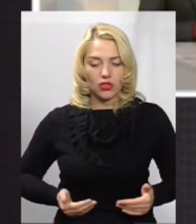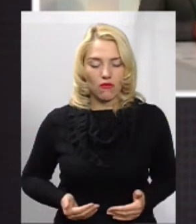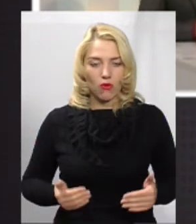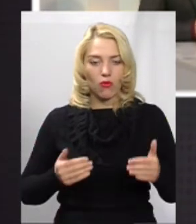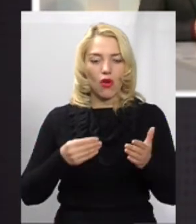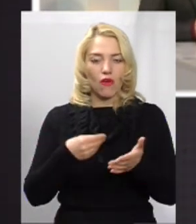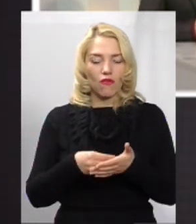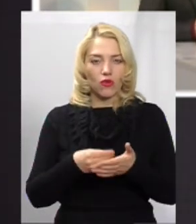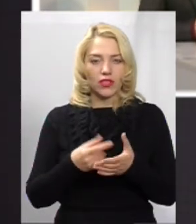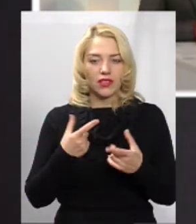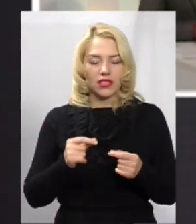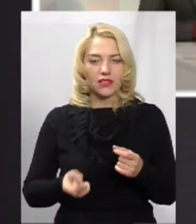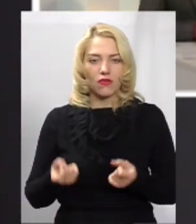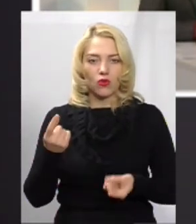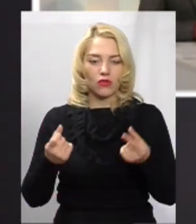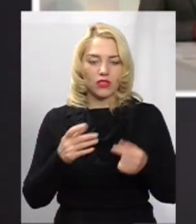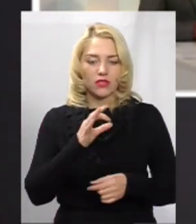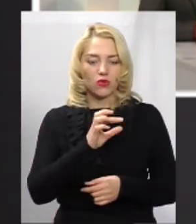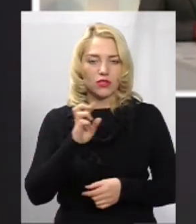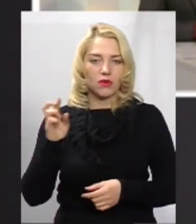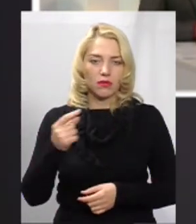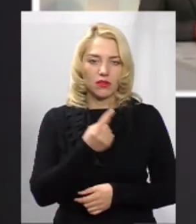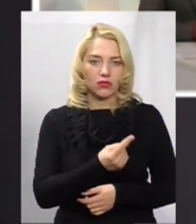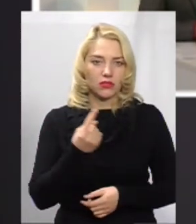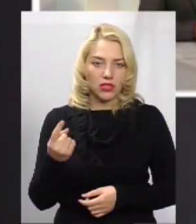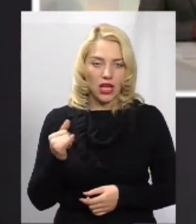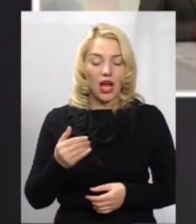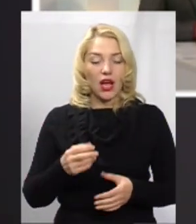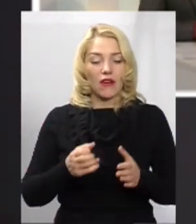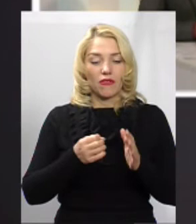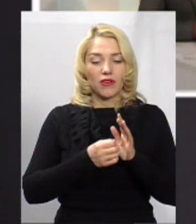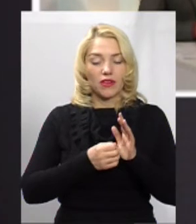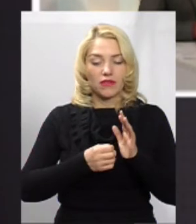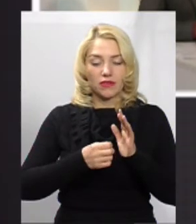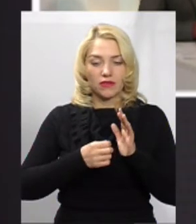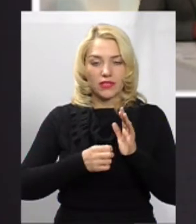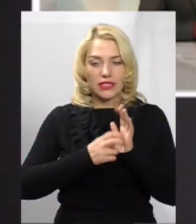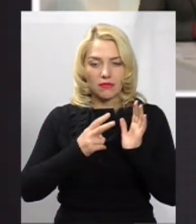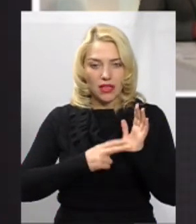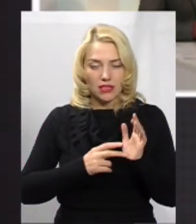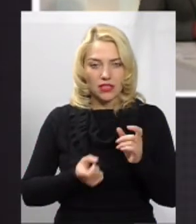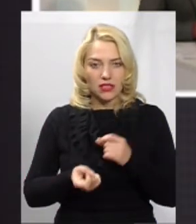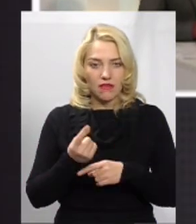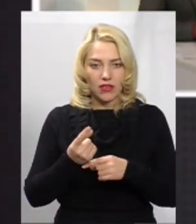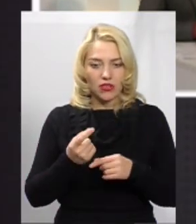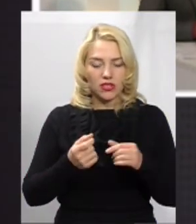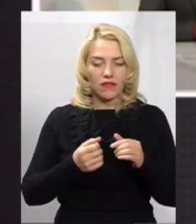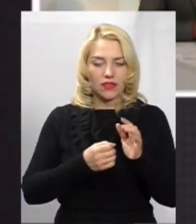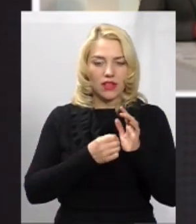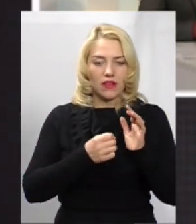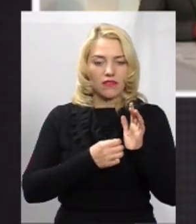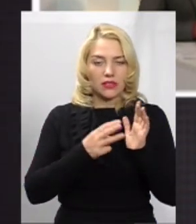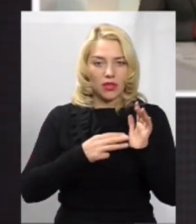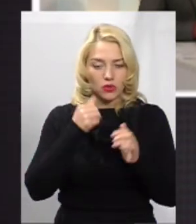ОСВБ, то вже в 2018-му році їх було 17 в Старому житловому фонді, і цього року ми